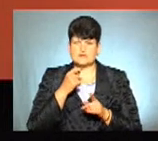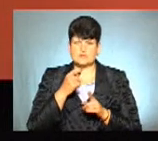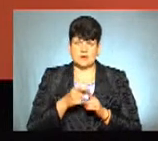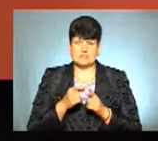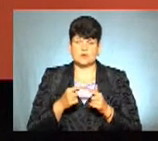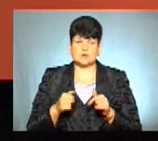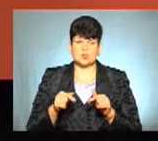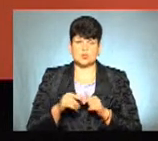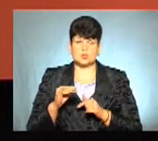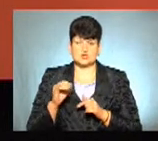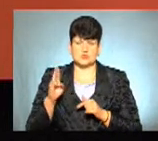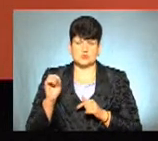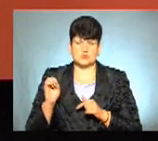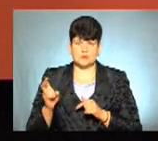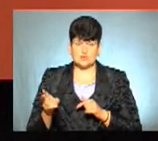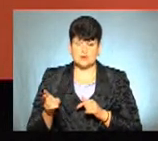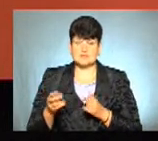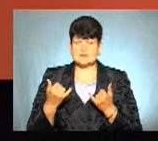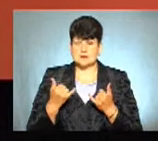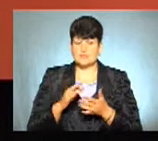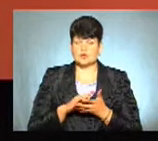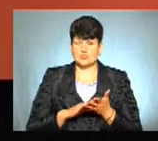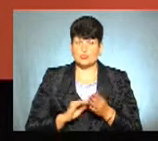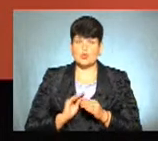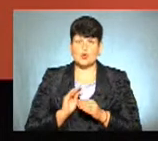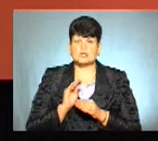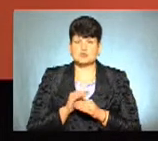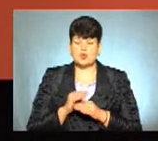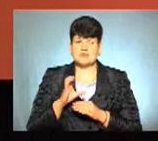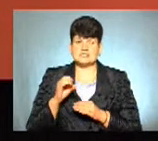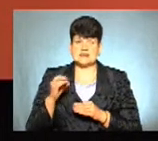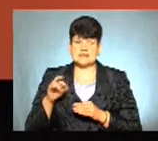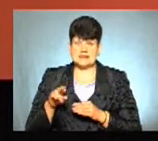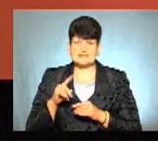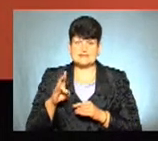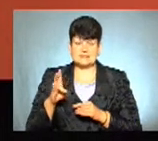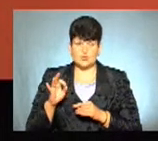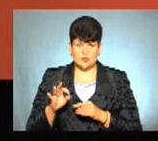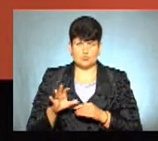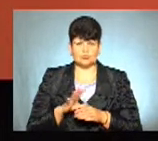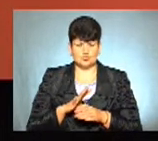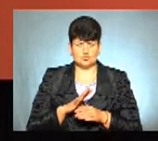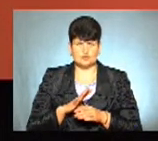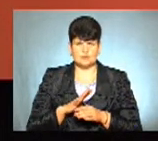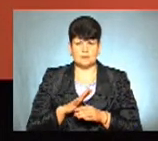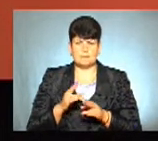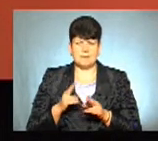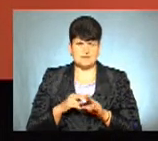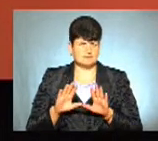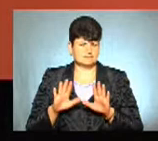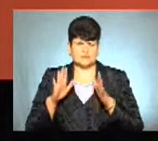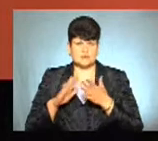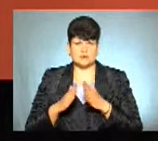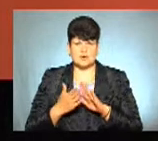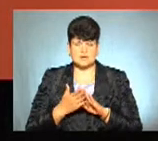організацію Юрій Шайнюк. Наразі триває додаткова сесія ЗНО. Чи обійшлося без надзвичайних ситуацій